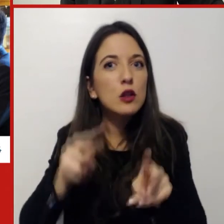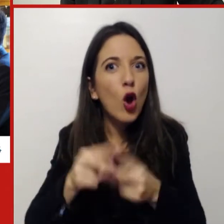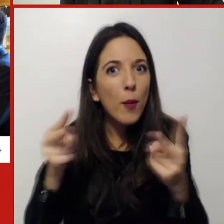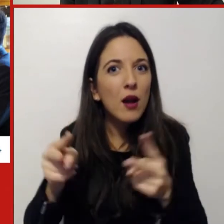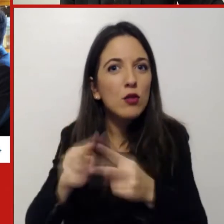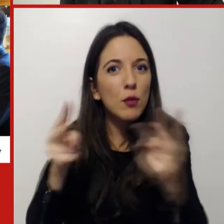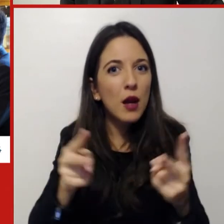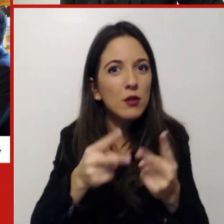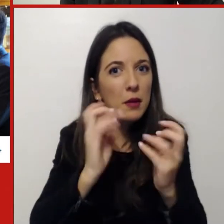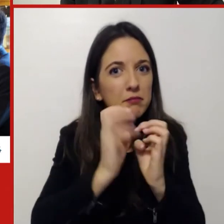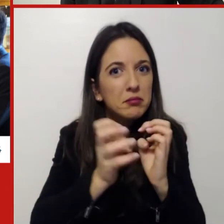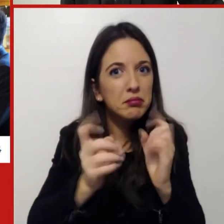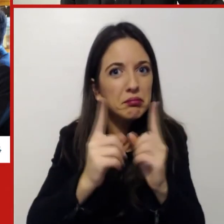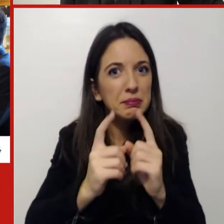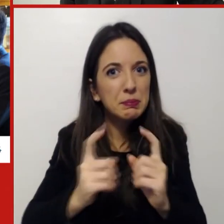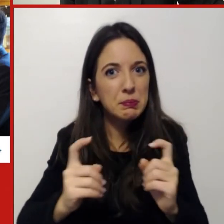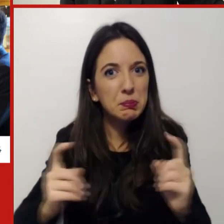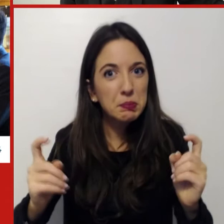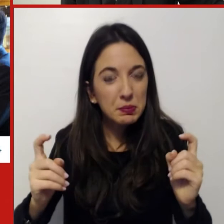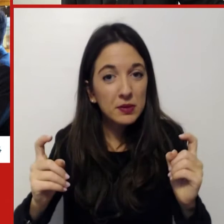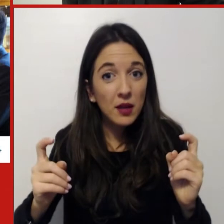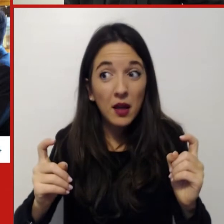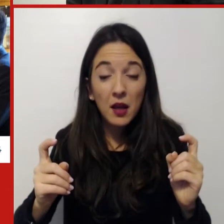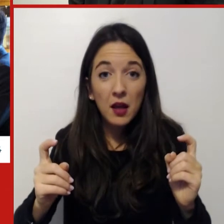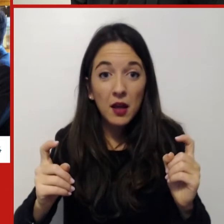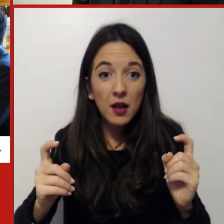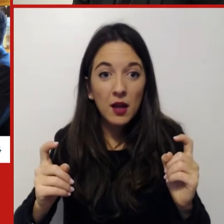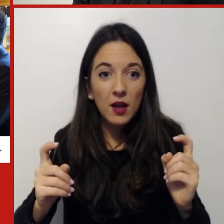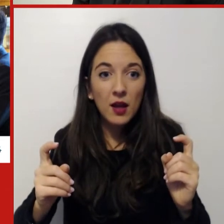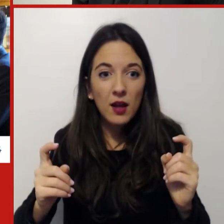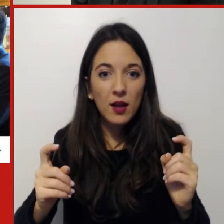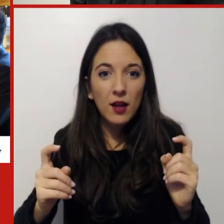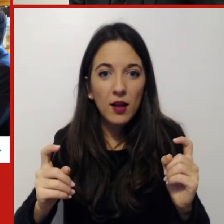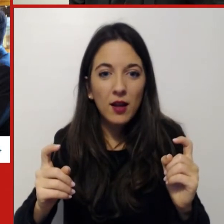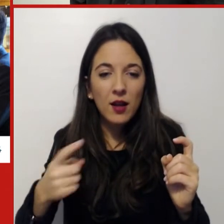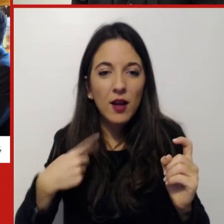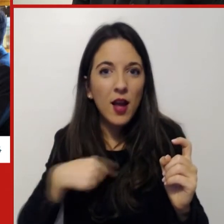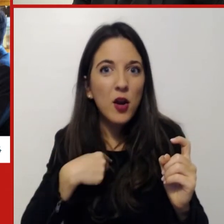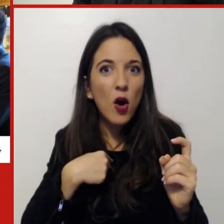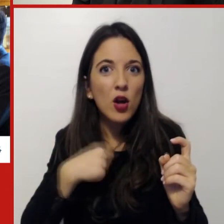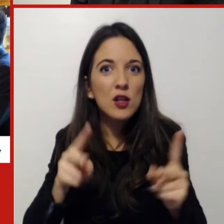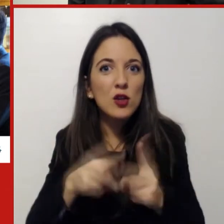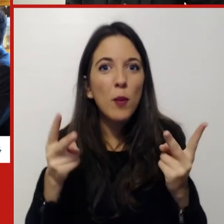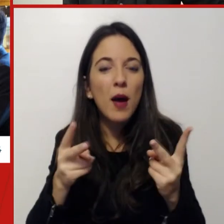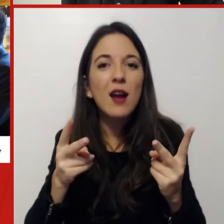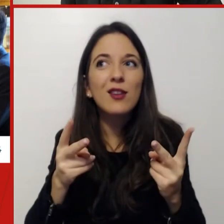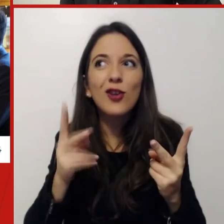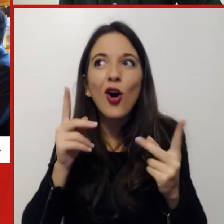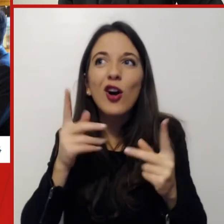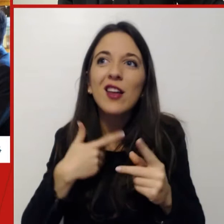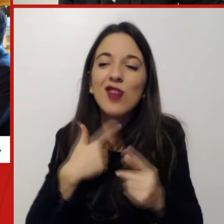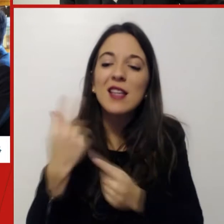remoto non riusciamo a fare con la stessa efficacia. Abbiamo rimpianto quei